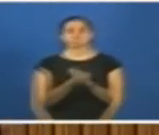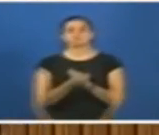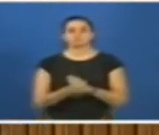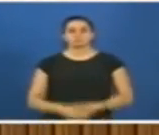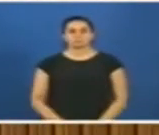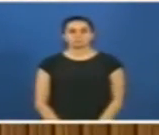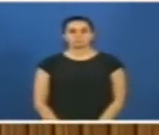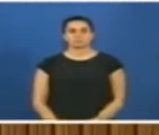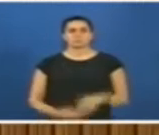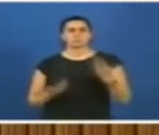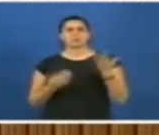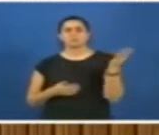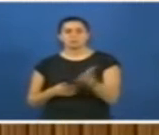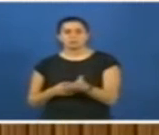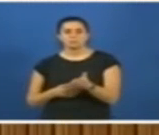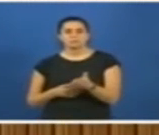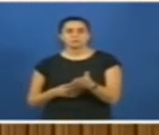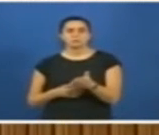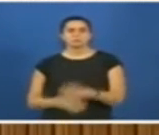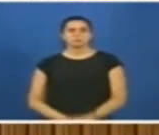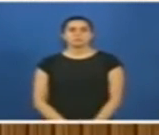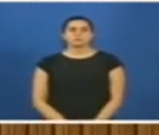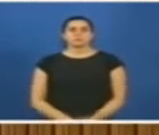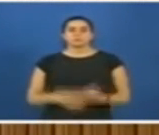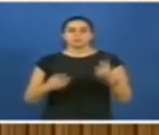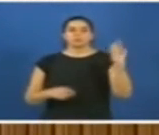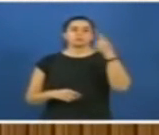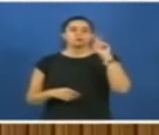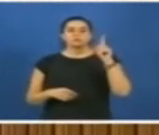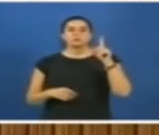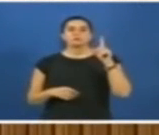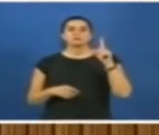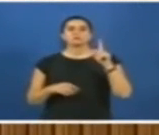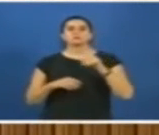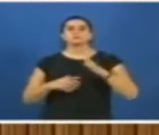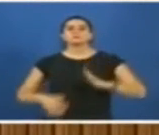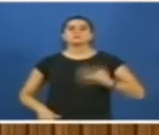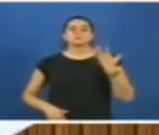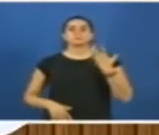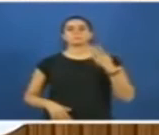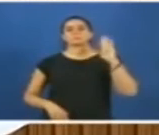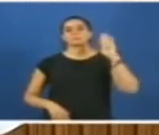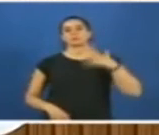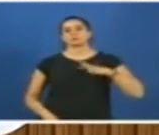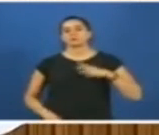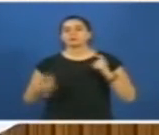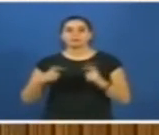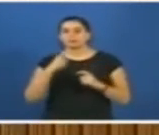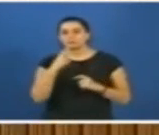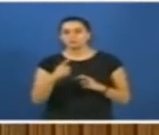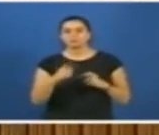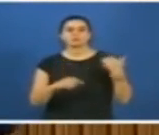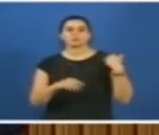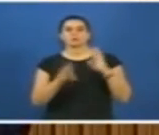Ne darbe, ne diktat yaşasın tam demokrasi dedik. Nerede söyledik? Yeni